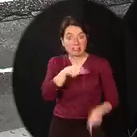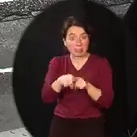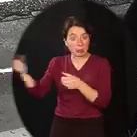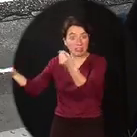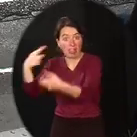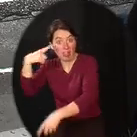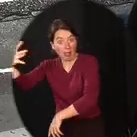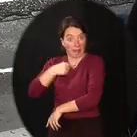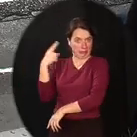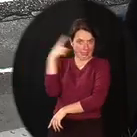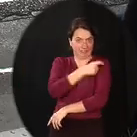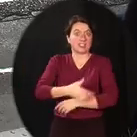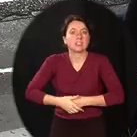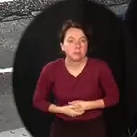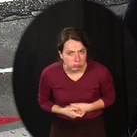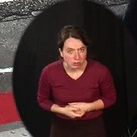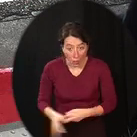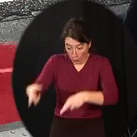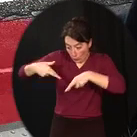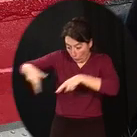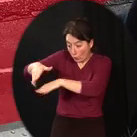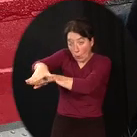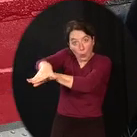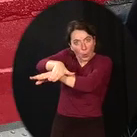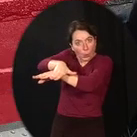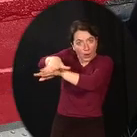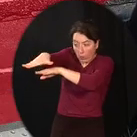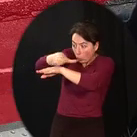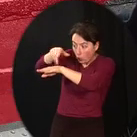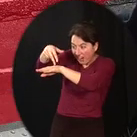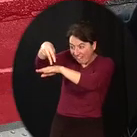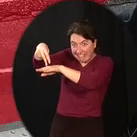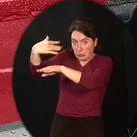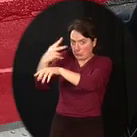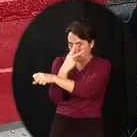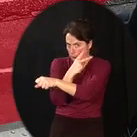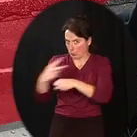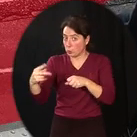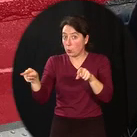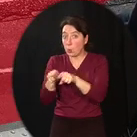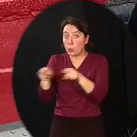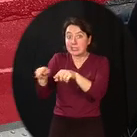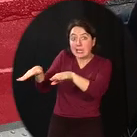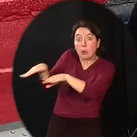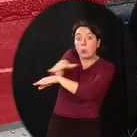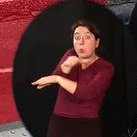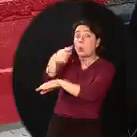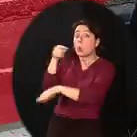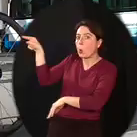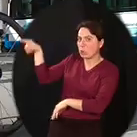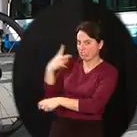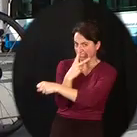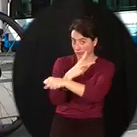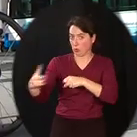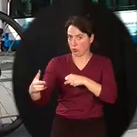dangereux d'être sur le bord du trottoir. C'est encore plus dangereux d'être sur le passage piéton. Un très grand danger, ce sont les voitures qui manœuvrent pour se